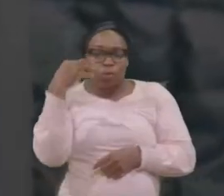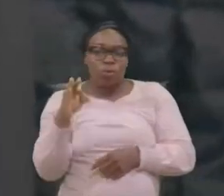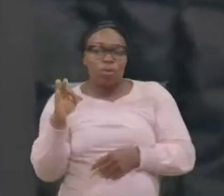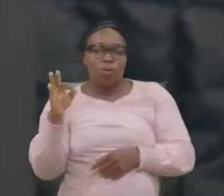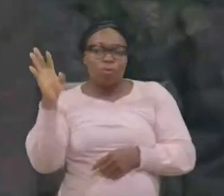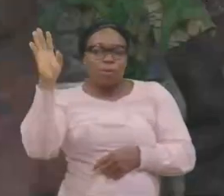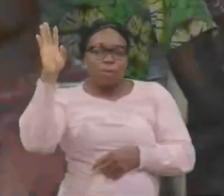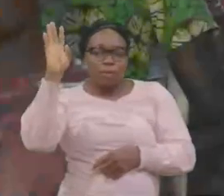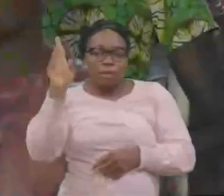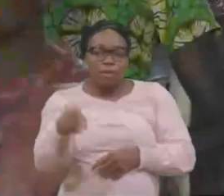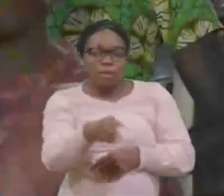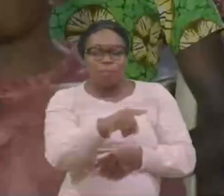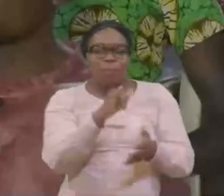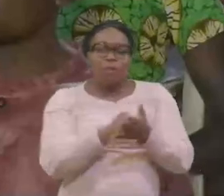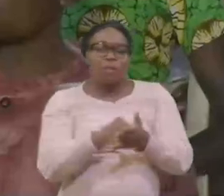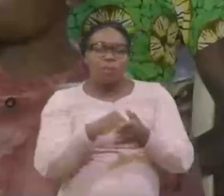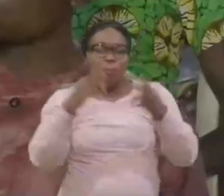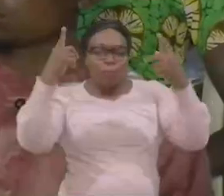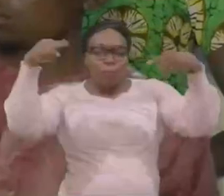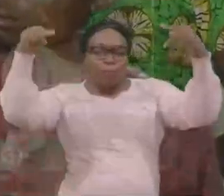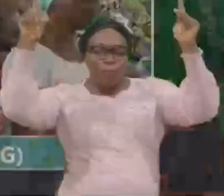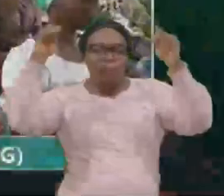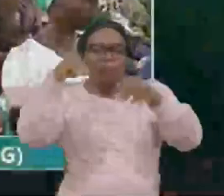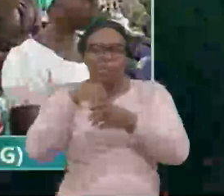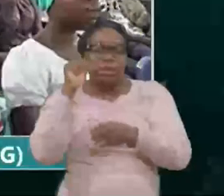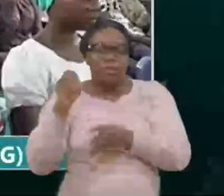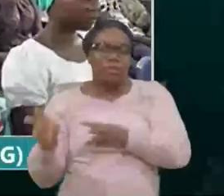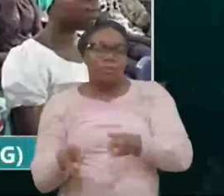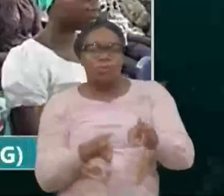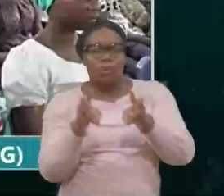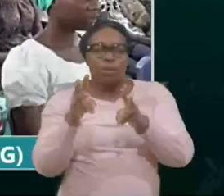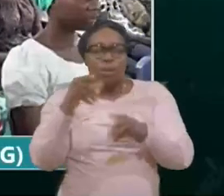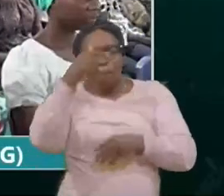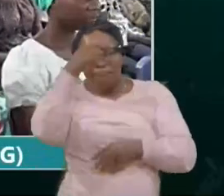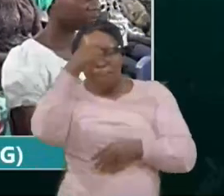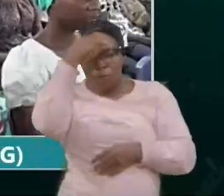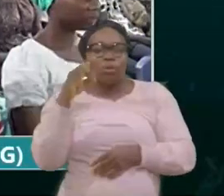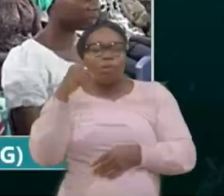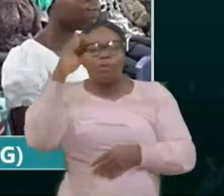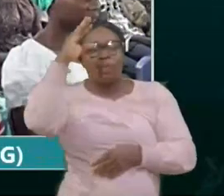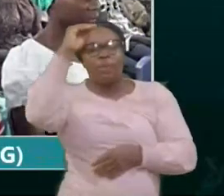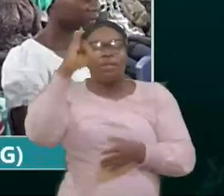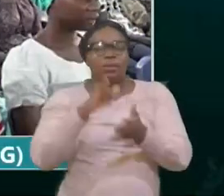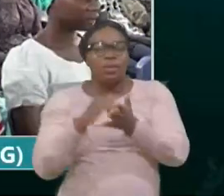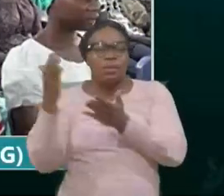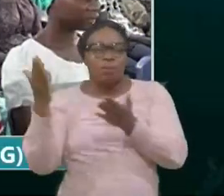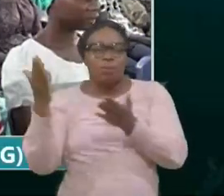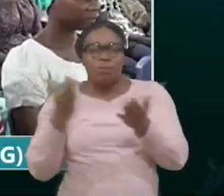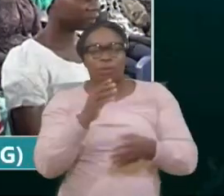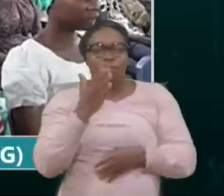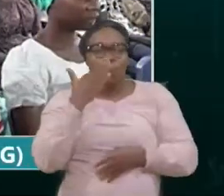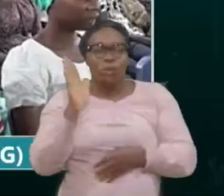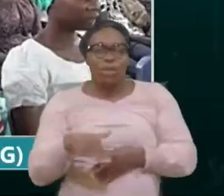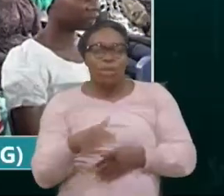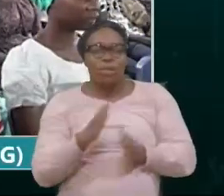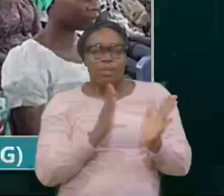contre l'homme qui vient à bout de ses mauvais desseins. Somme 37, verset 7 Garde le silence devant l'Éternel et espère en lui.